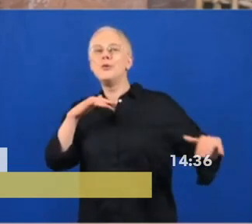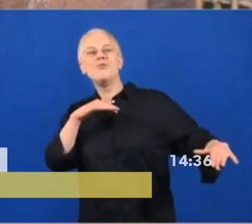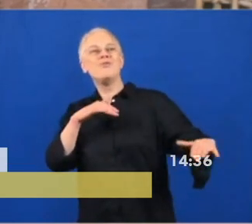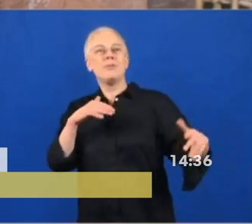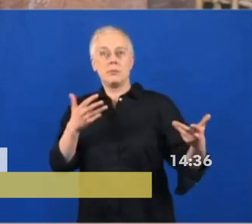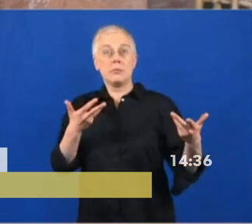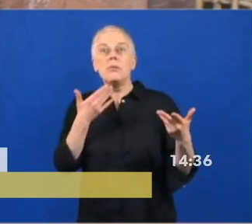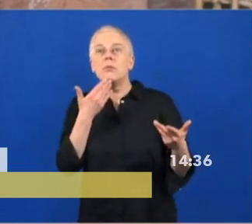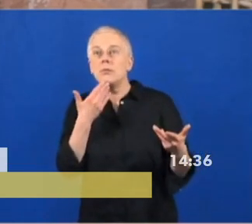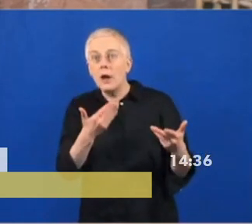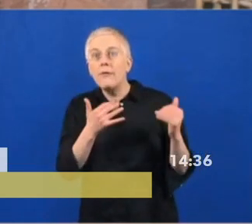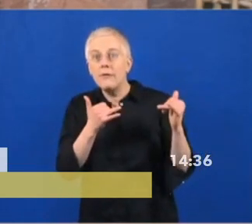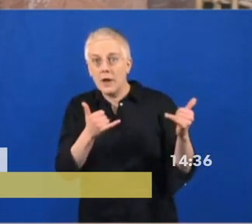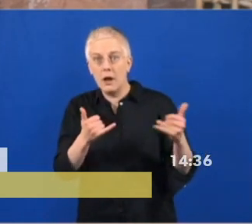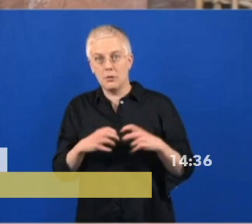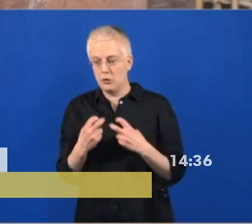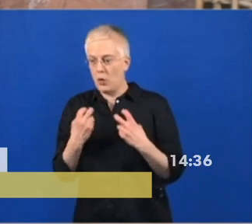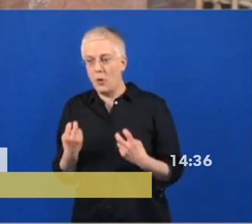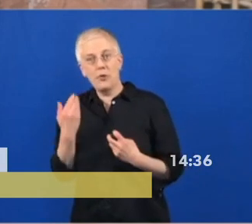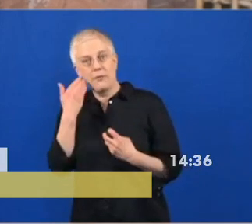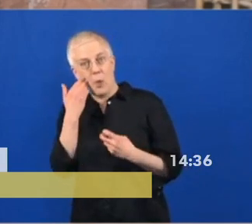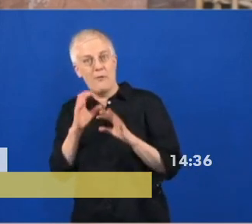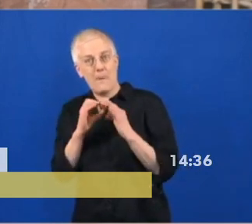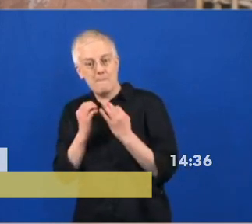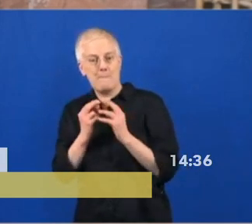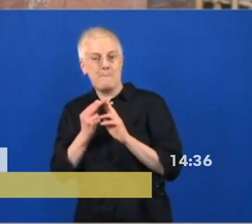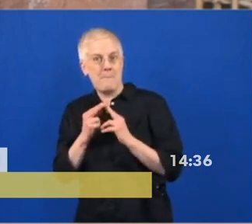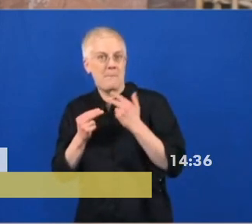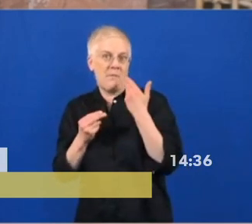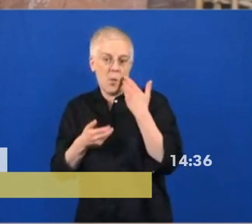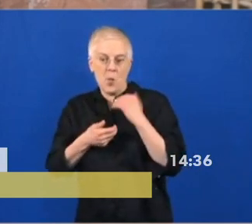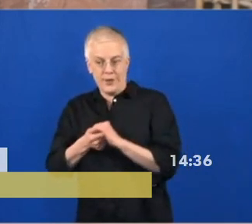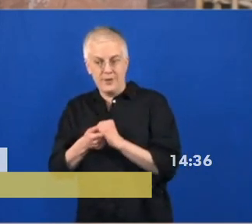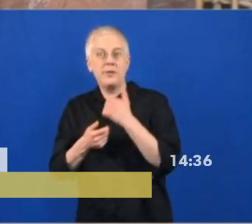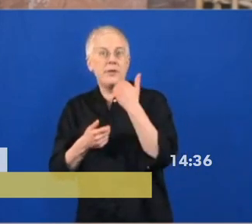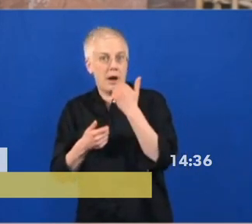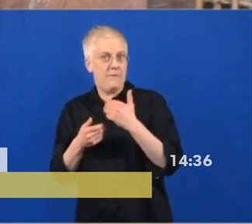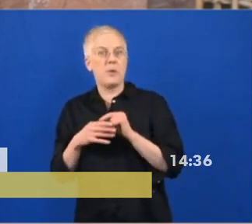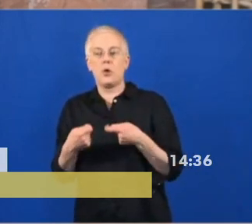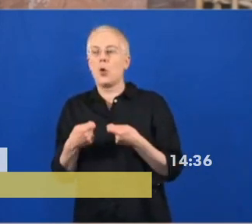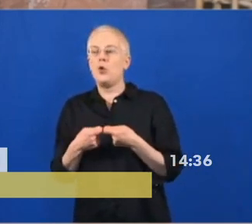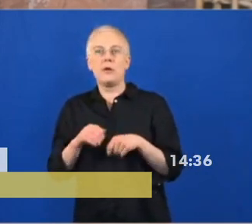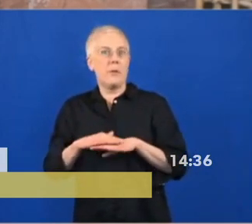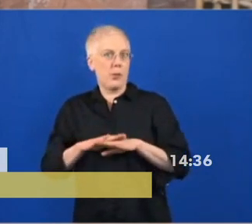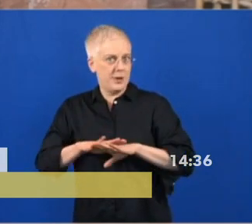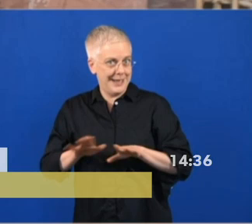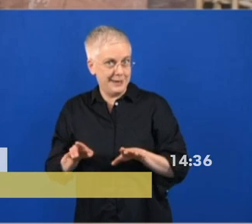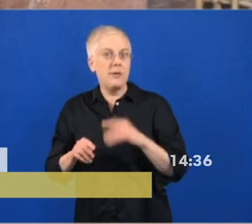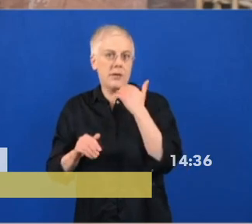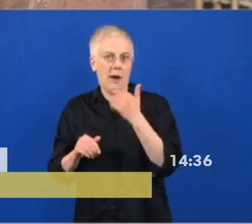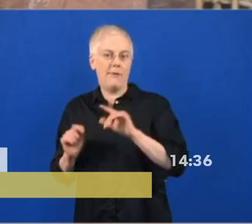diesen Aufenthaltsbeschränkungen, Kontaktbeschränkungen ausgenommen wird. Und